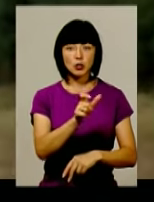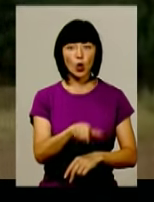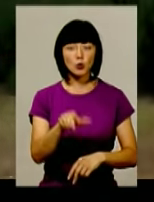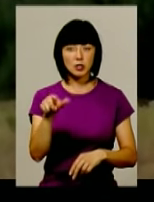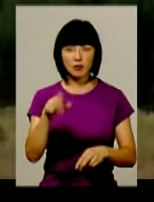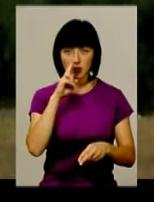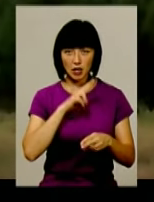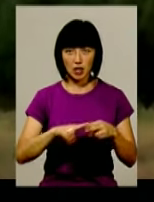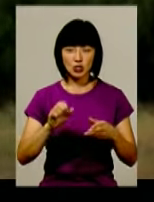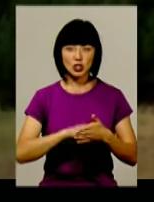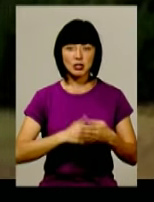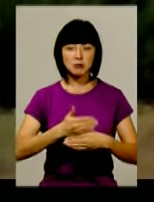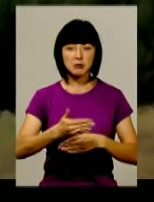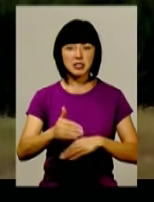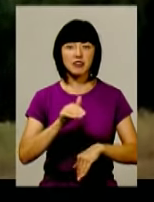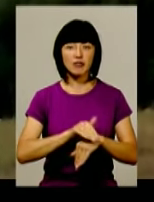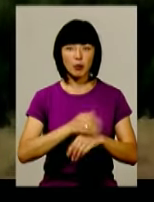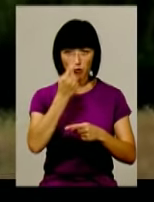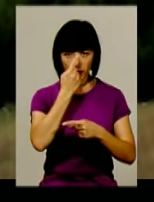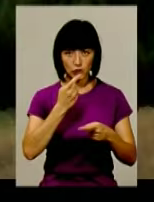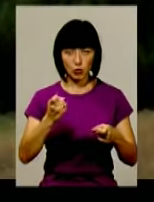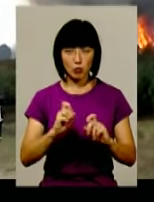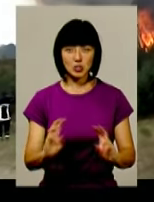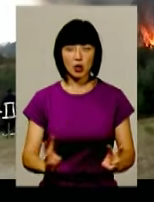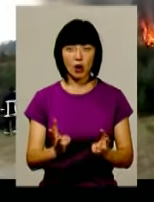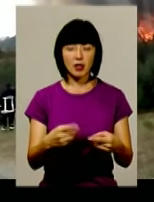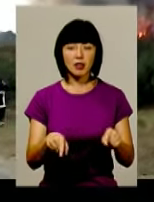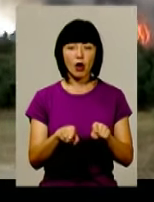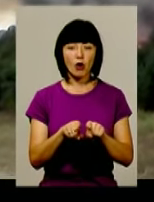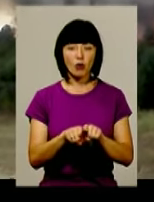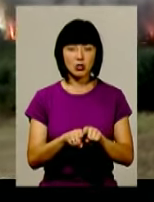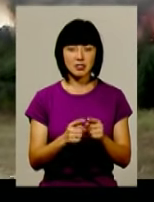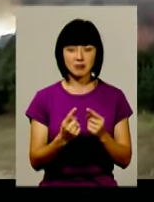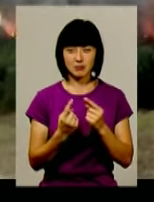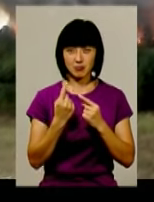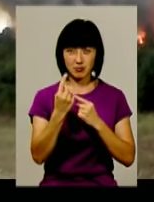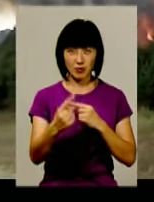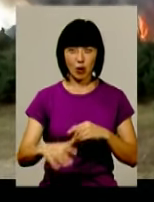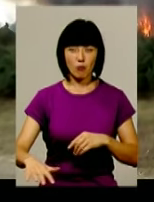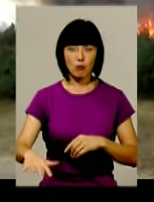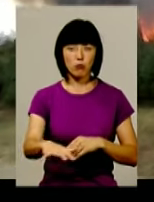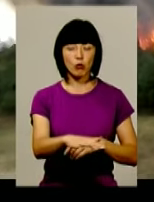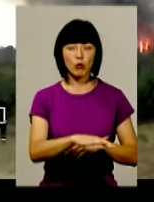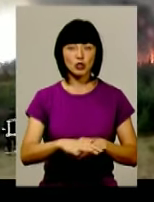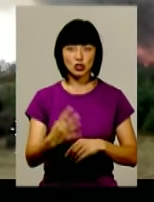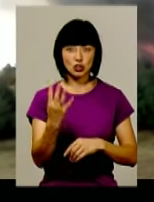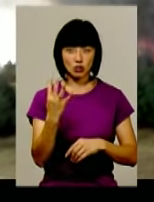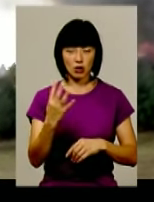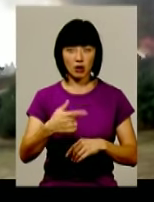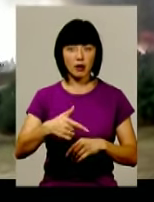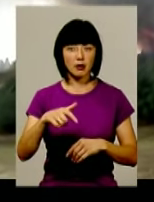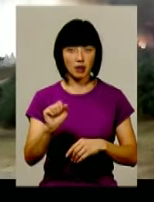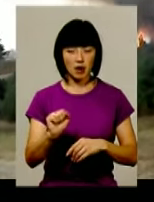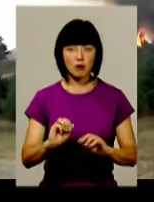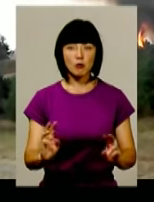Через пізнє виявлення і повідомлення про загорання, а також значну відстань, площа пожежі сягнула 4 гектарів,